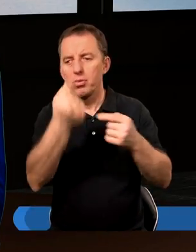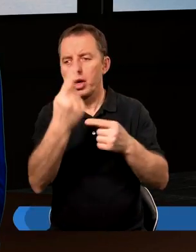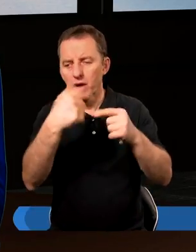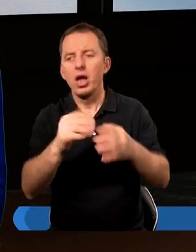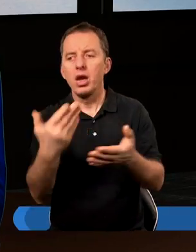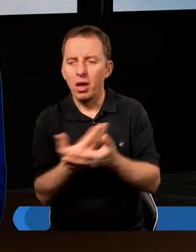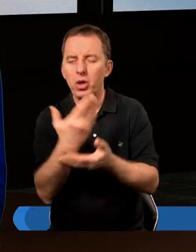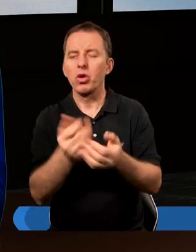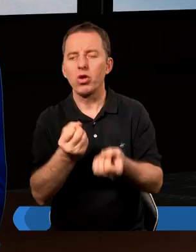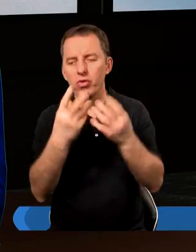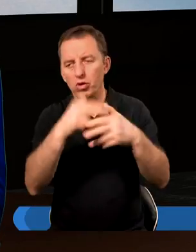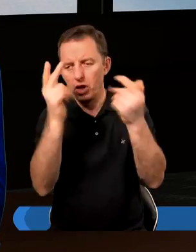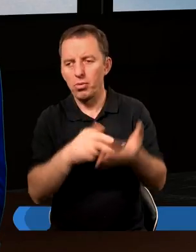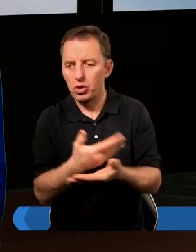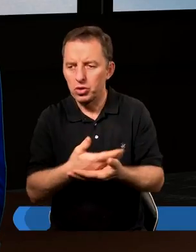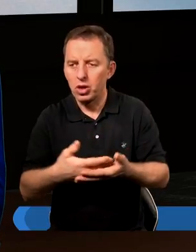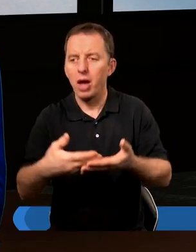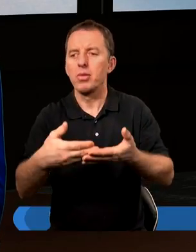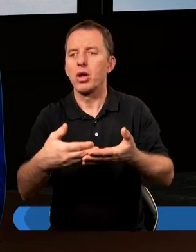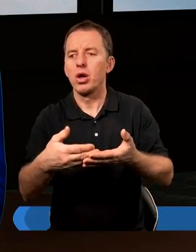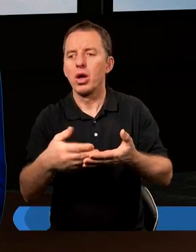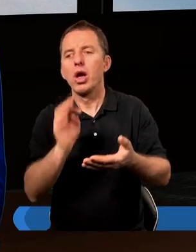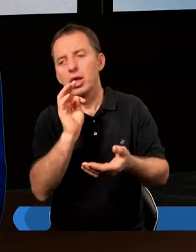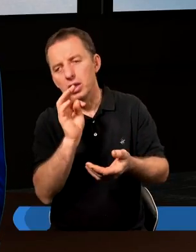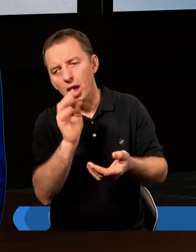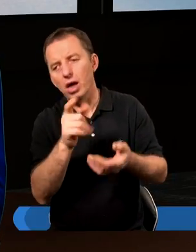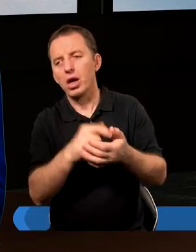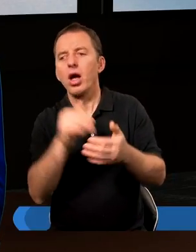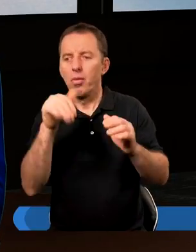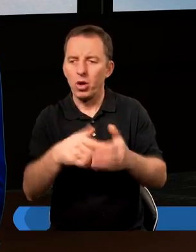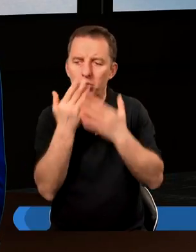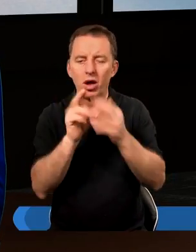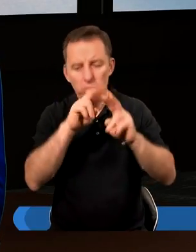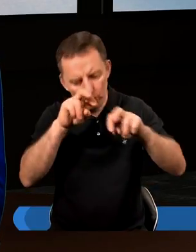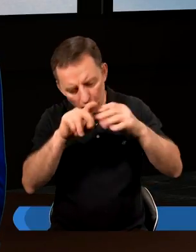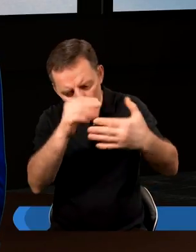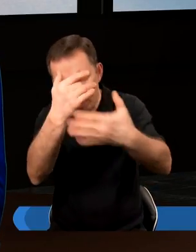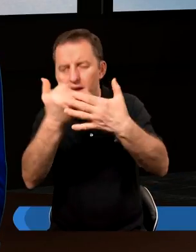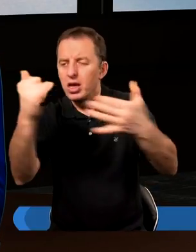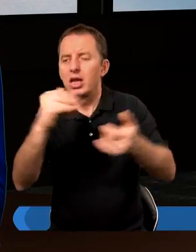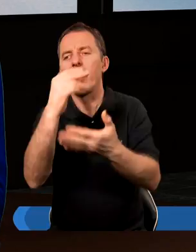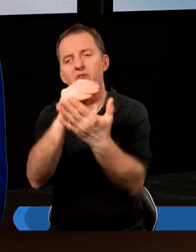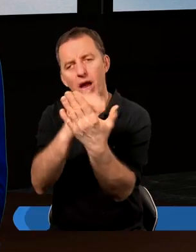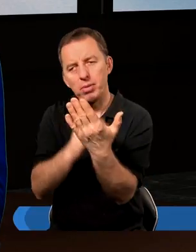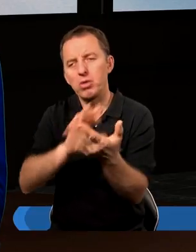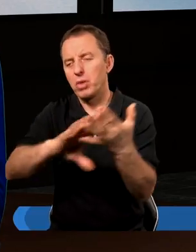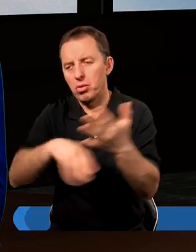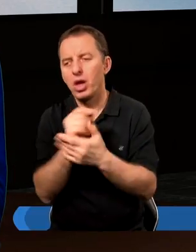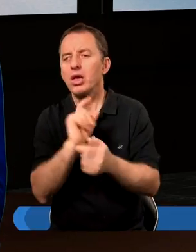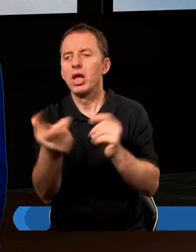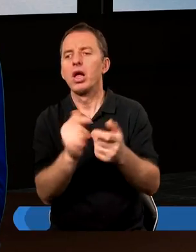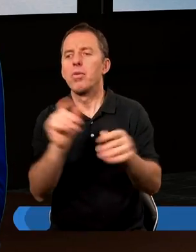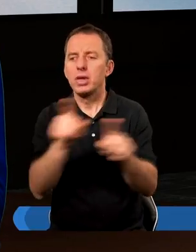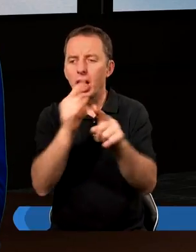pierwszy werset. Na początku stworzył Bóg niebo i ziemię. I tak można było przejrzeć wiele fragmentów Pisma Świętego. Chociażby